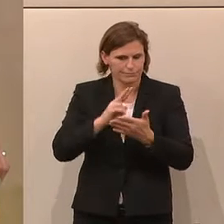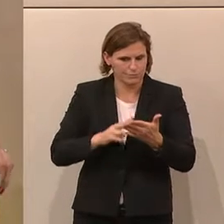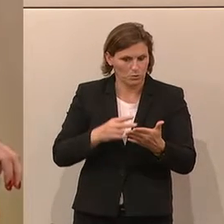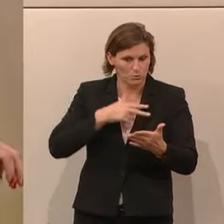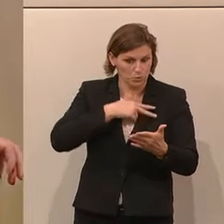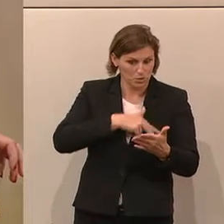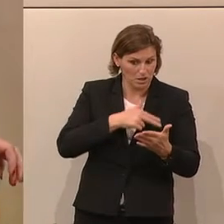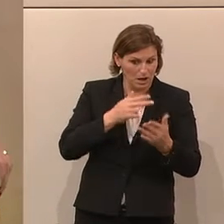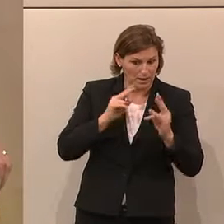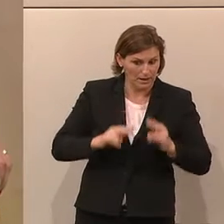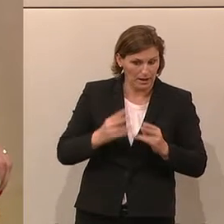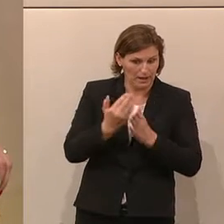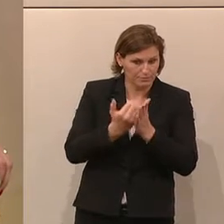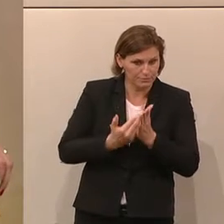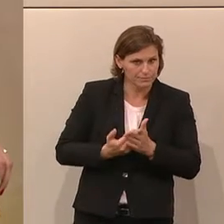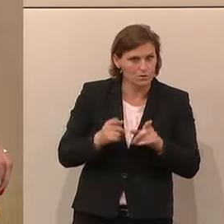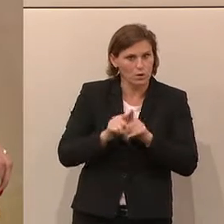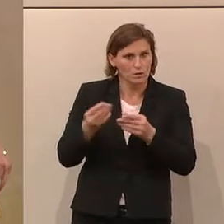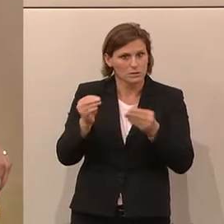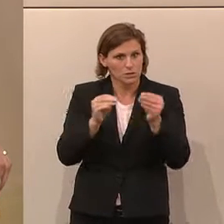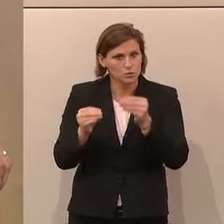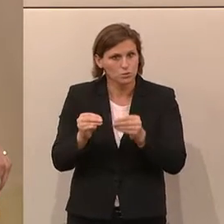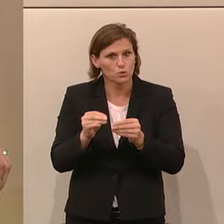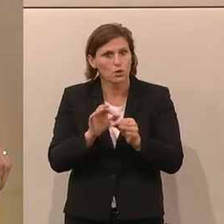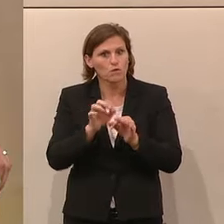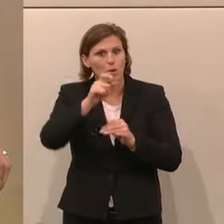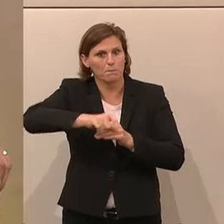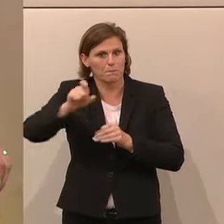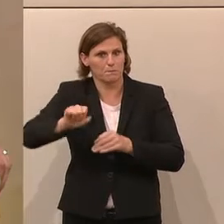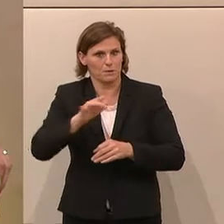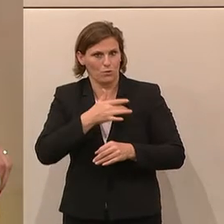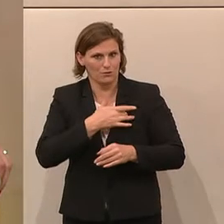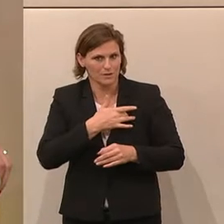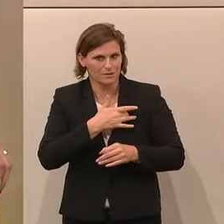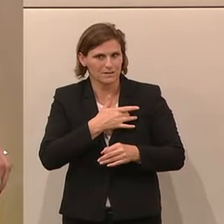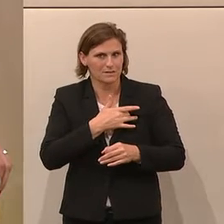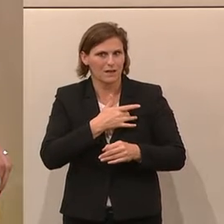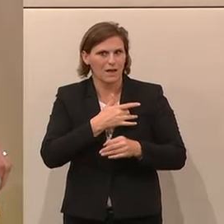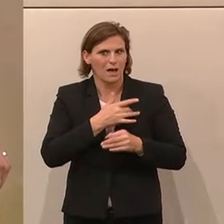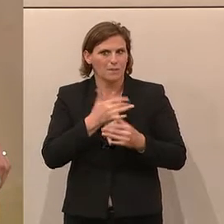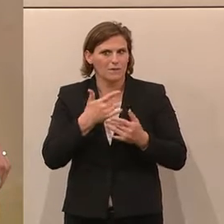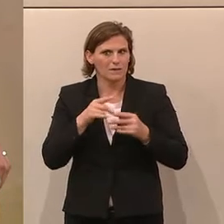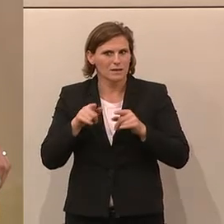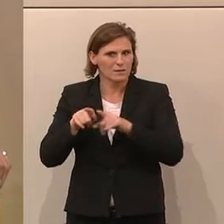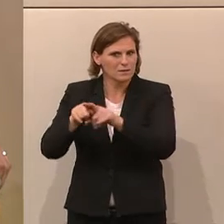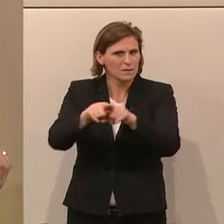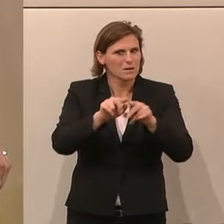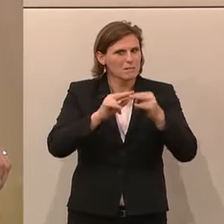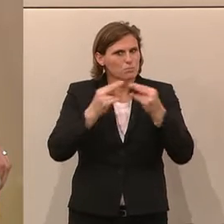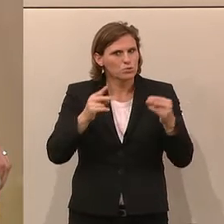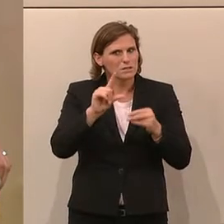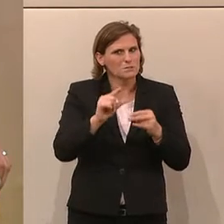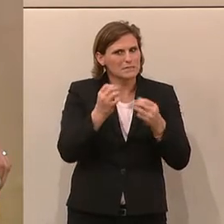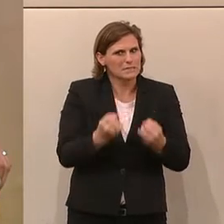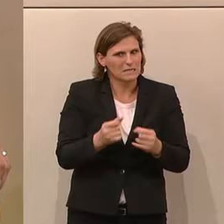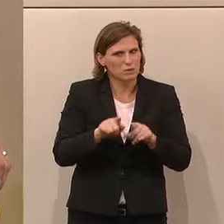gerecht gestaffelt und ausgestaltet ist für die Betreffenden am Ende des Tages. Aber eine harmonisierte bundesweite Mindestsicherung ist genau